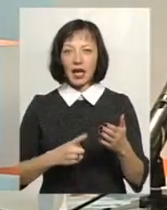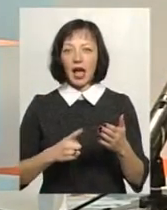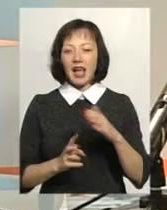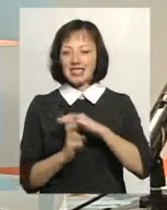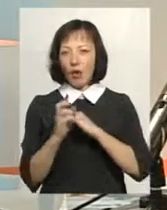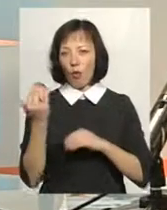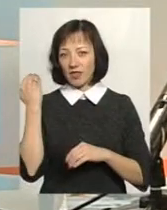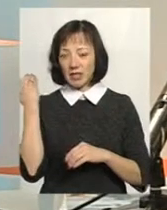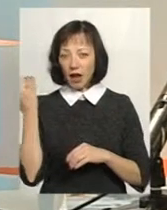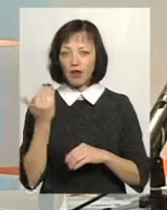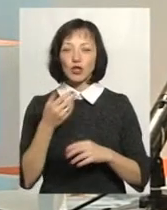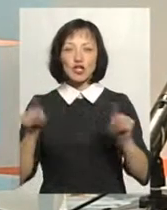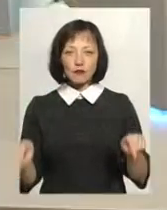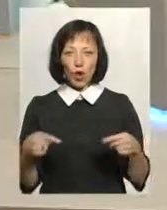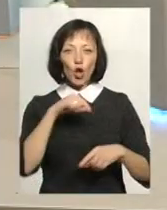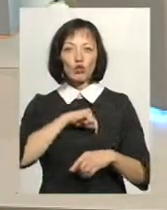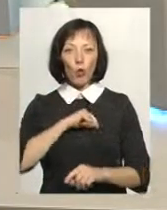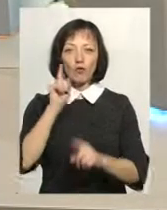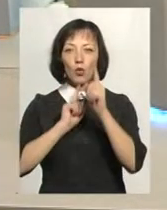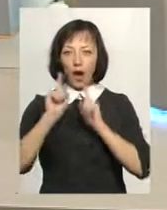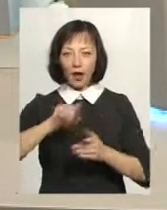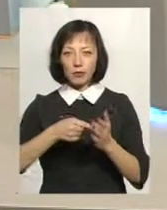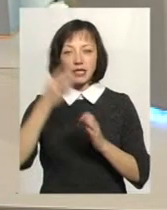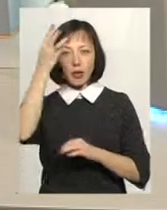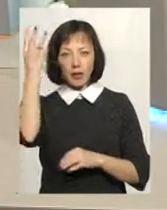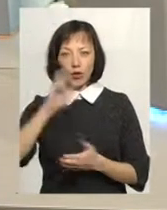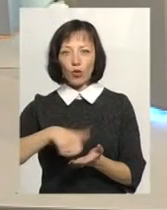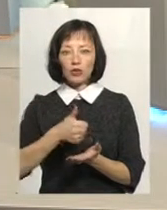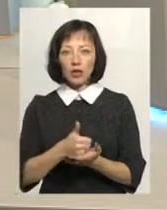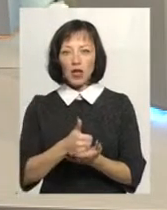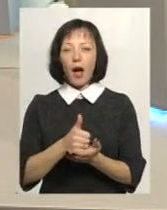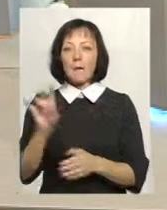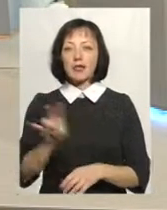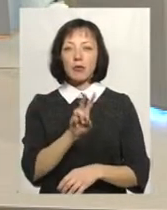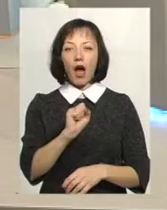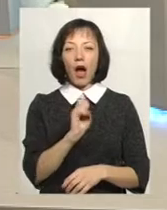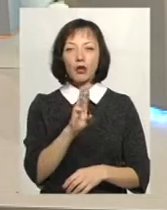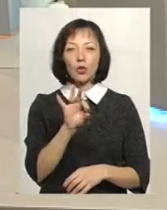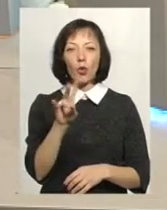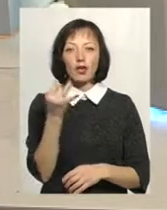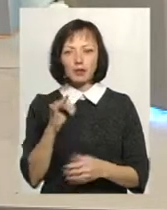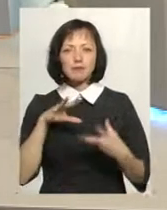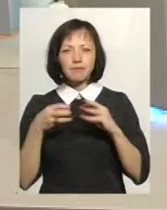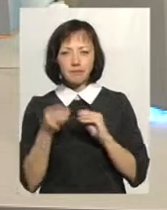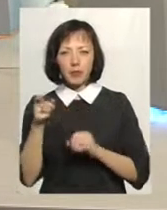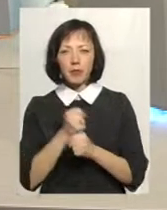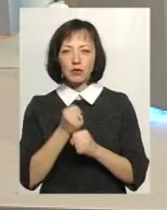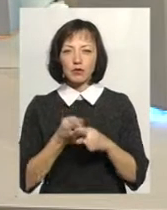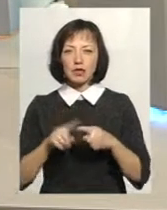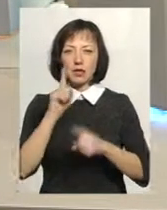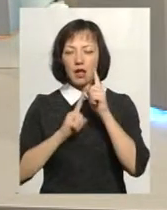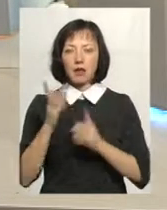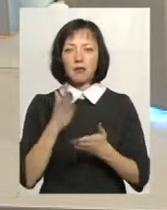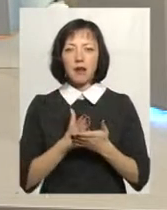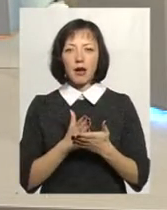ми також створили Духовну раду міста Хмельницького, яку очолував митрополит Антоній. І ми дуже плідно там працюємо, цій раді, дуже